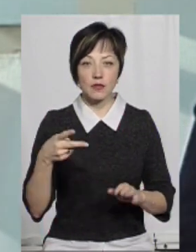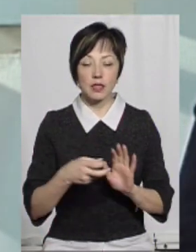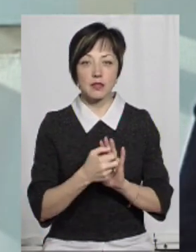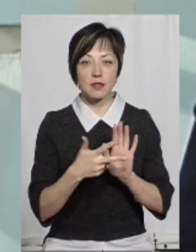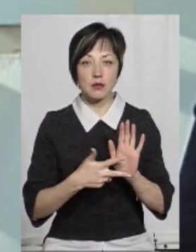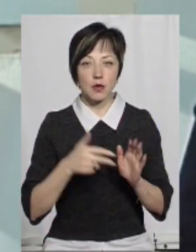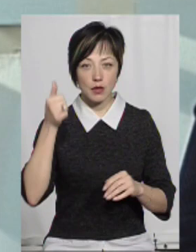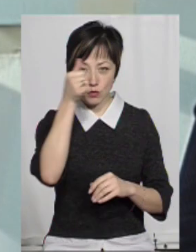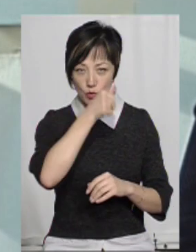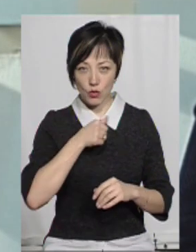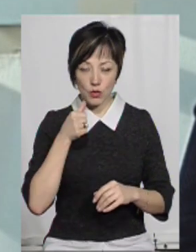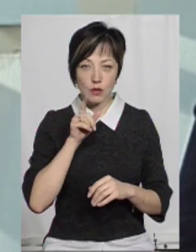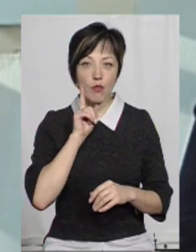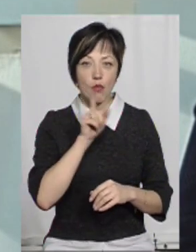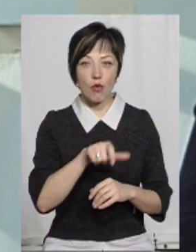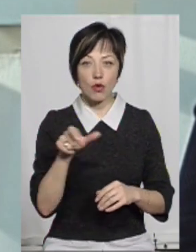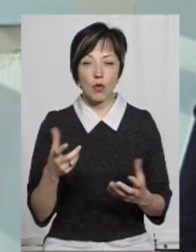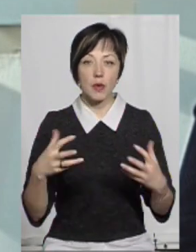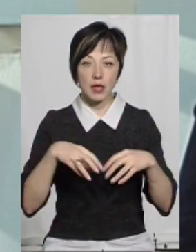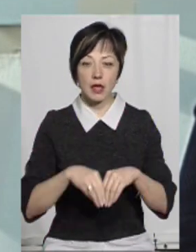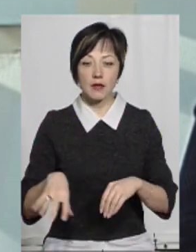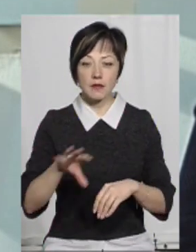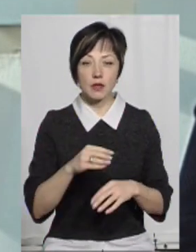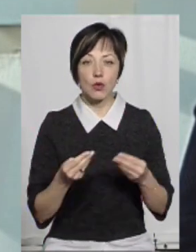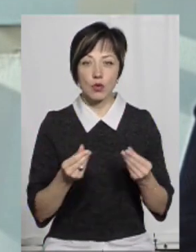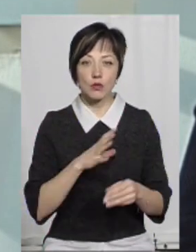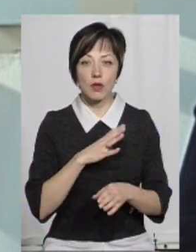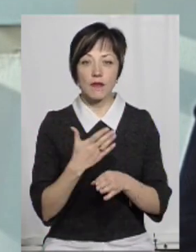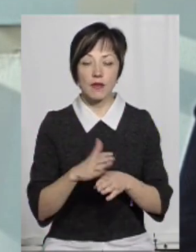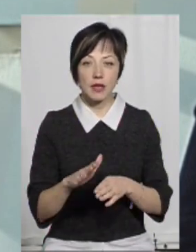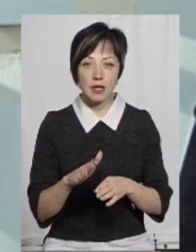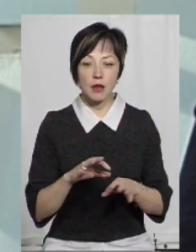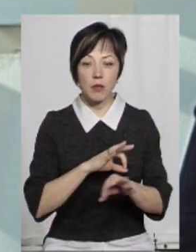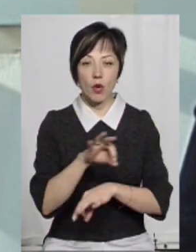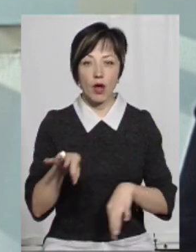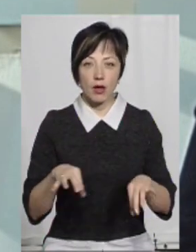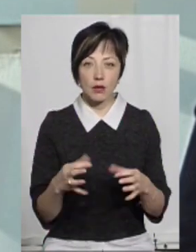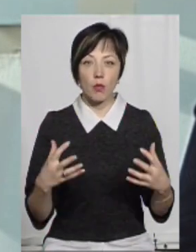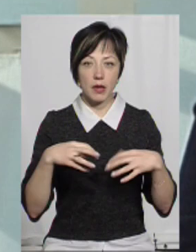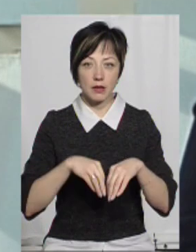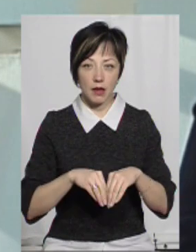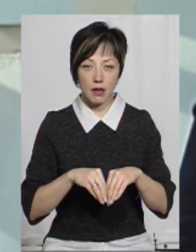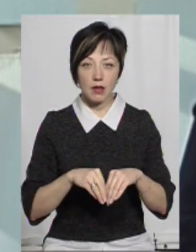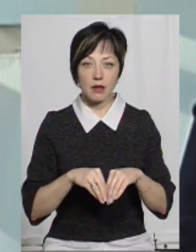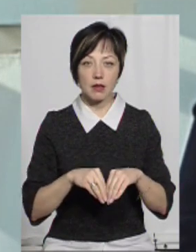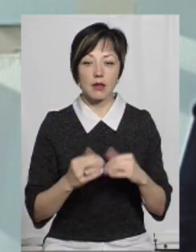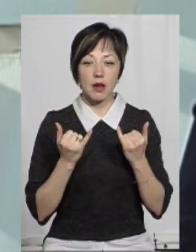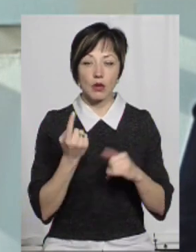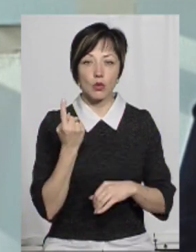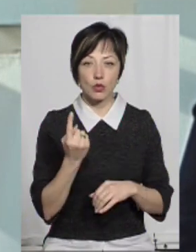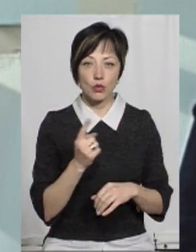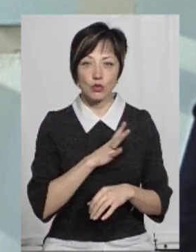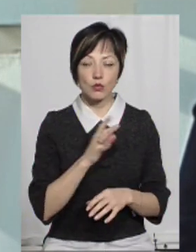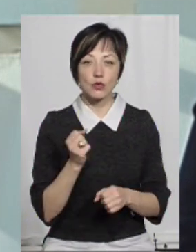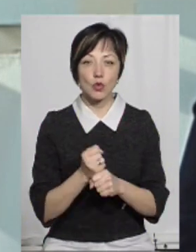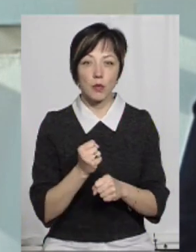2018 році молодь об'єдналася і всі кошти, які були виділені на їхні проєкти, об'єднали раді одного для того,